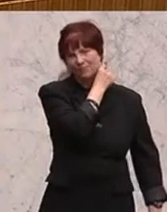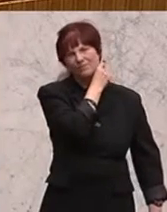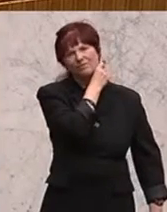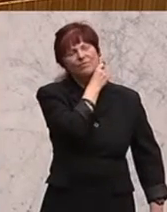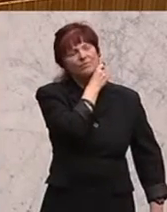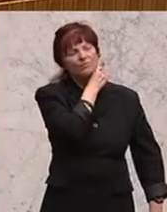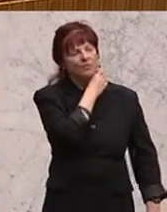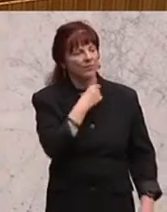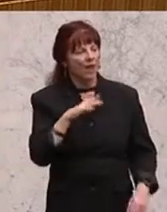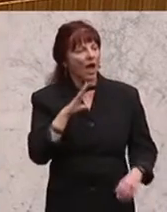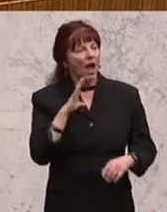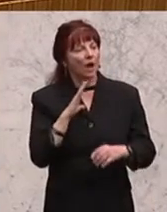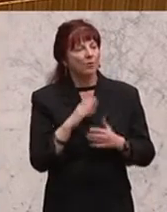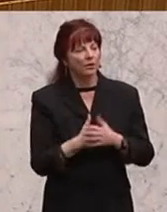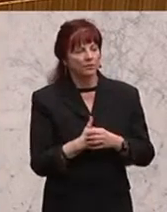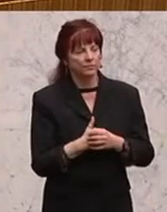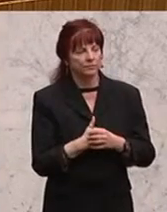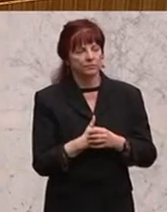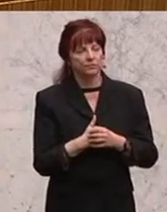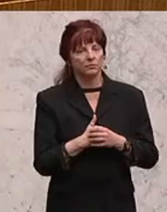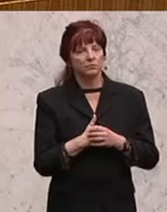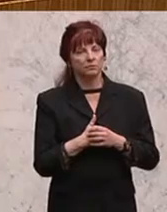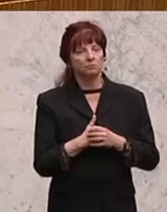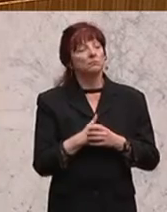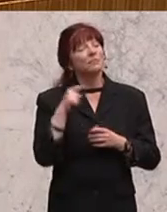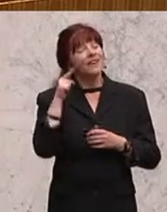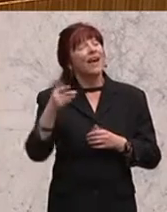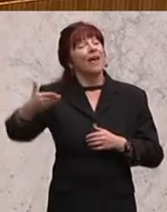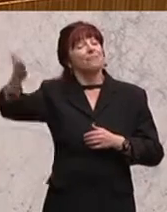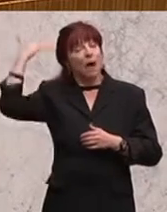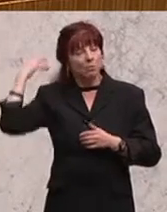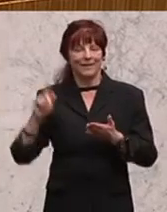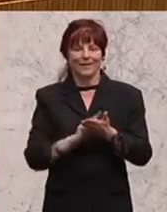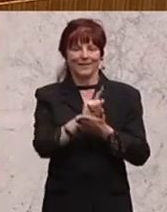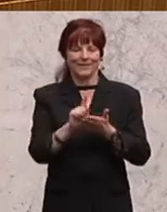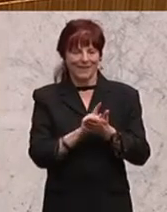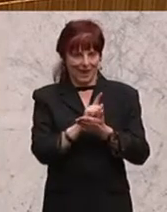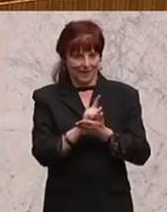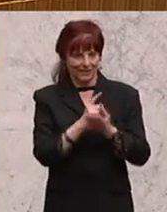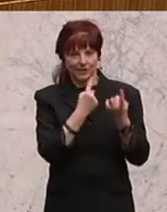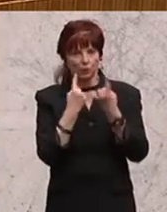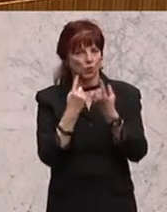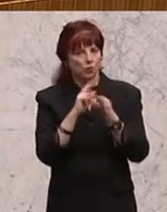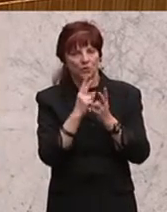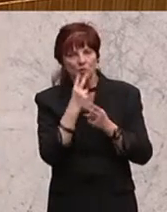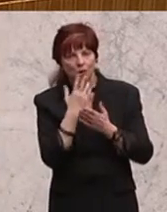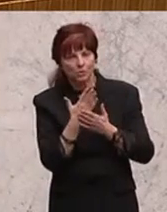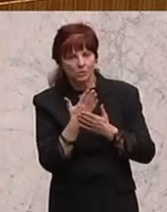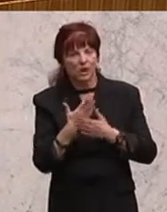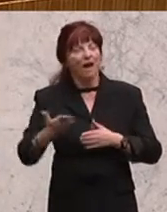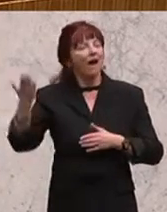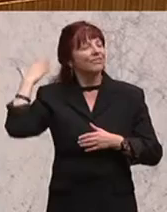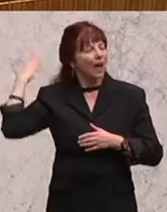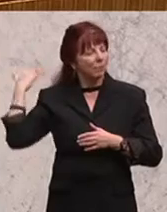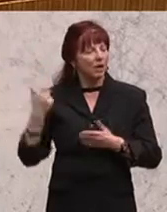Aber in dem damaligen Kontext muss man natürlich eines immer betrachten. Die Politiker aller Couleurs